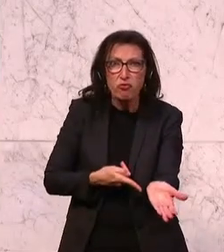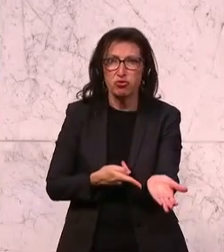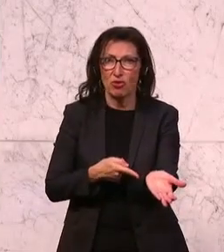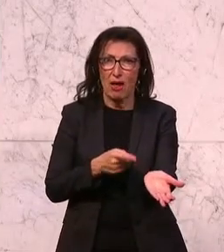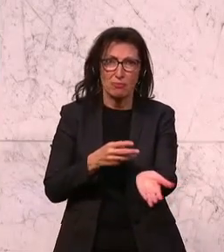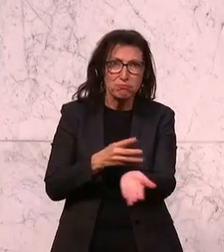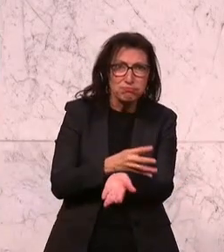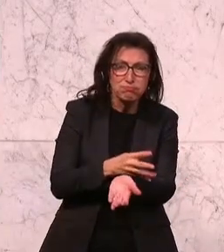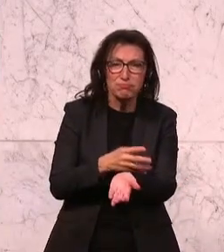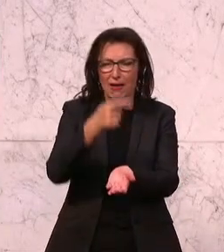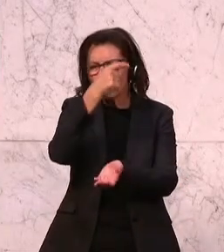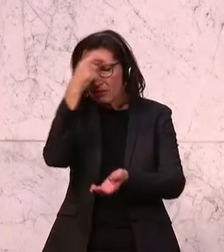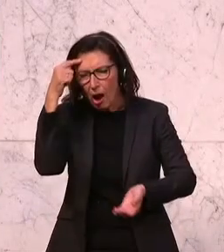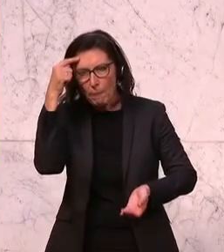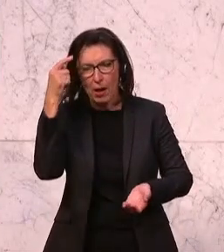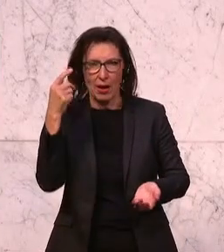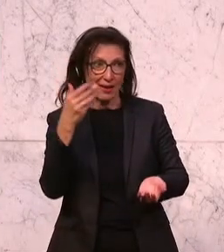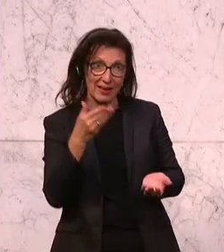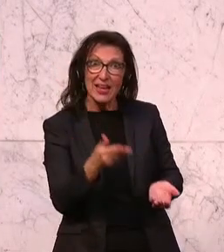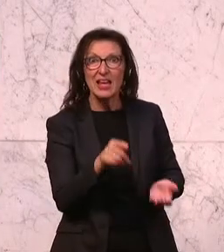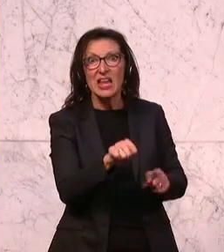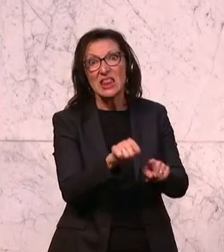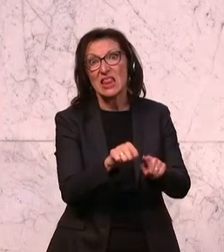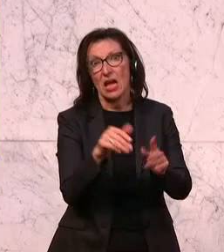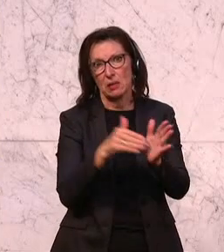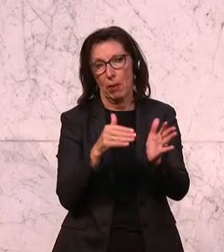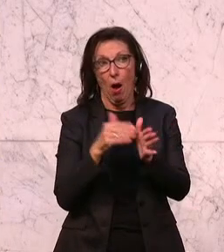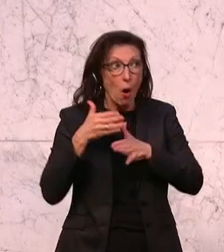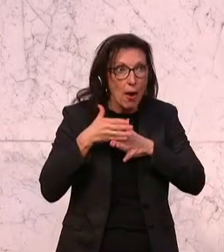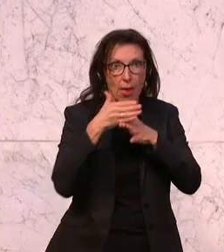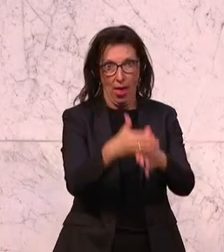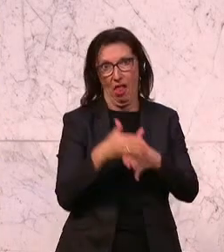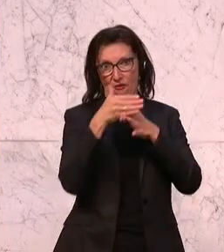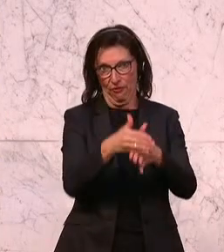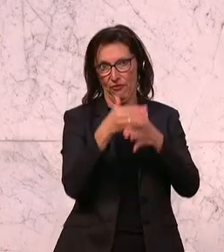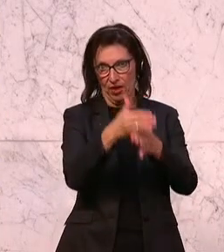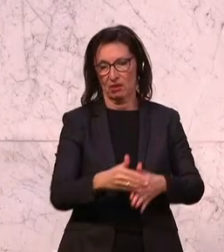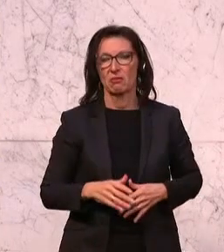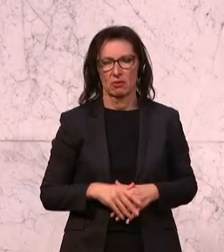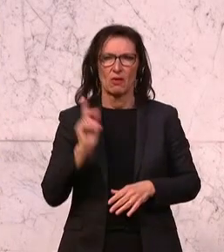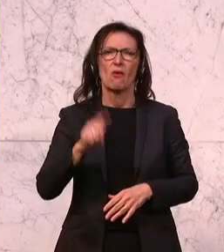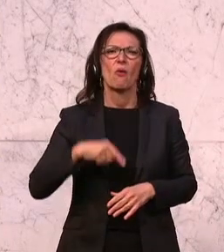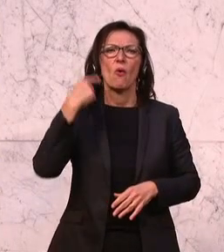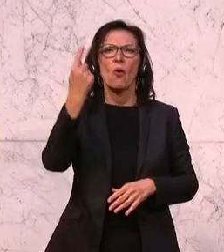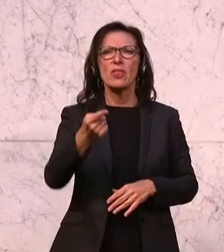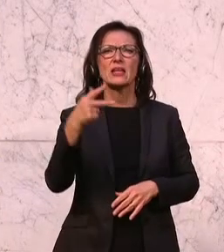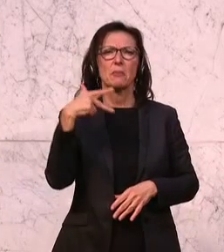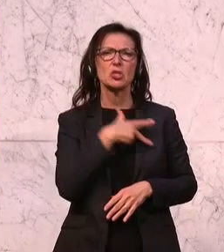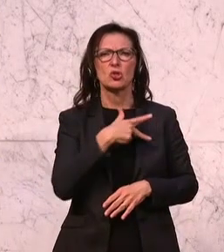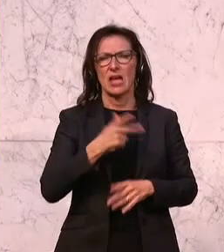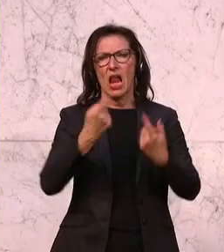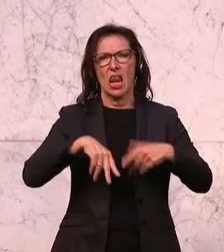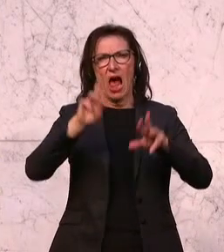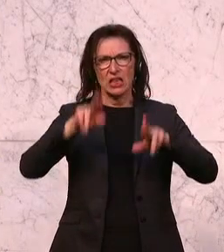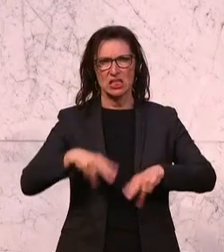haben und traumatisiert sind, dass diese die Hilfe bekommen. Und es wäre ein hilfreiches, bei der nächsten Soziallandesräte-Konferenz sich